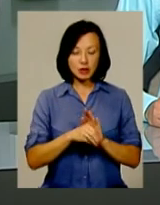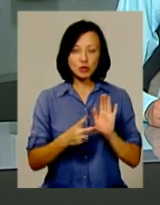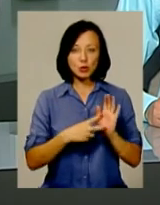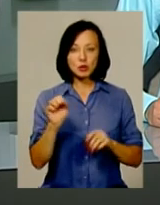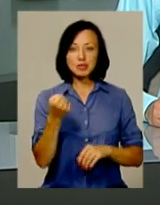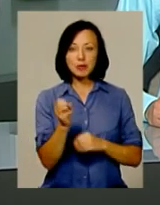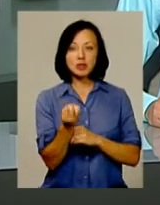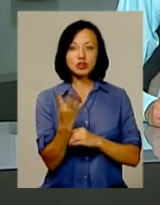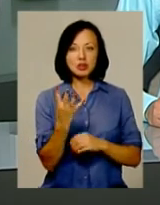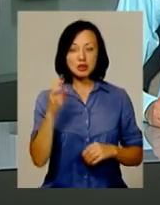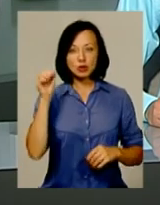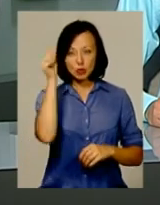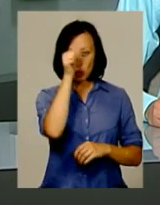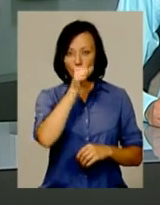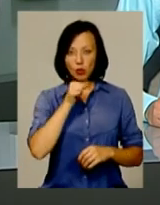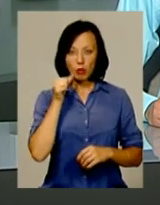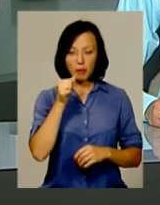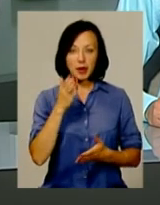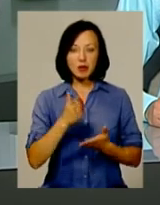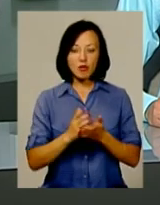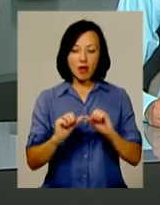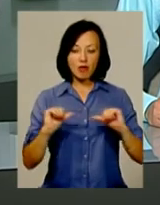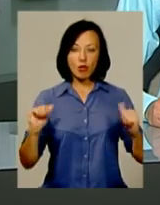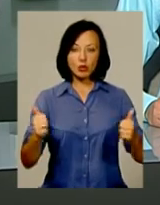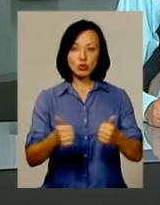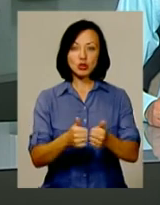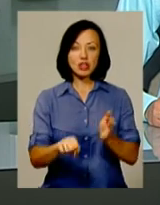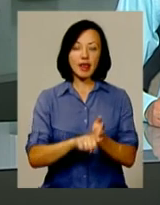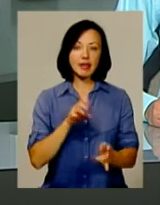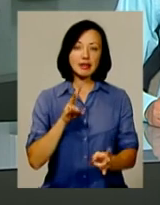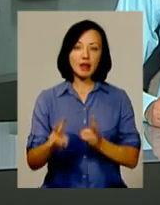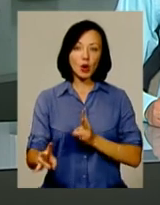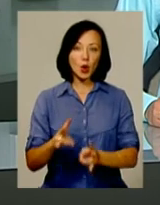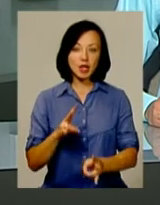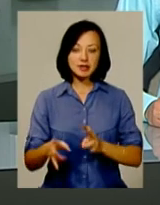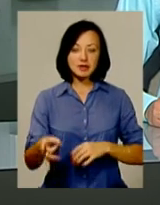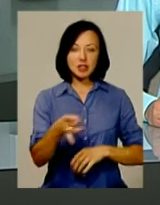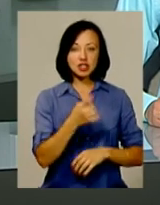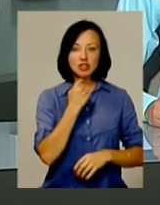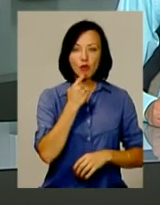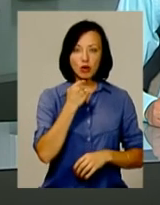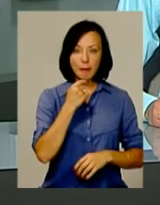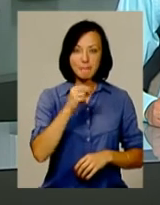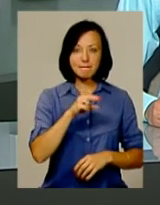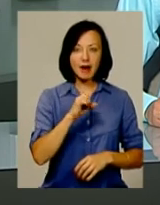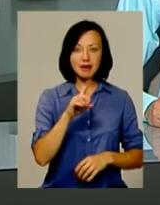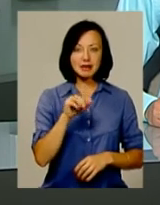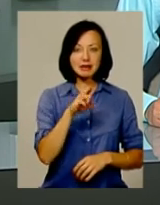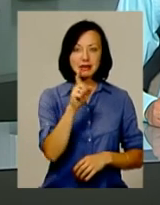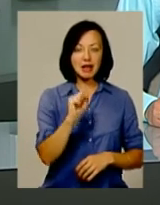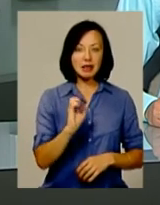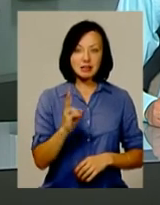2014 року. Вони перебували в оточенні терористів у районі Червонопартизанська, Дякового і Довжанського.